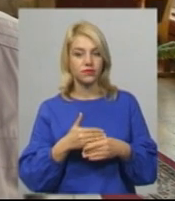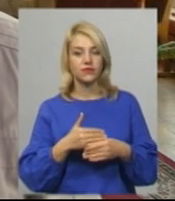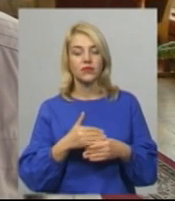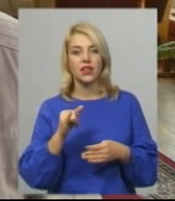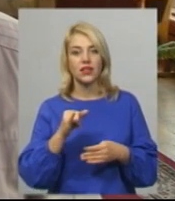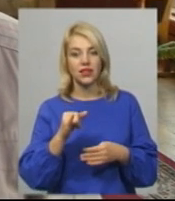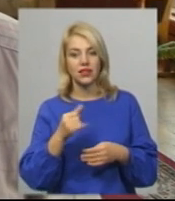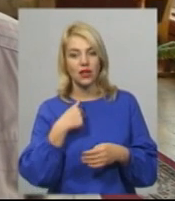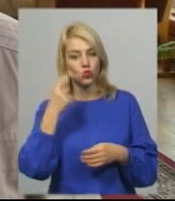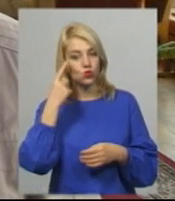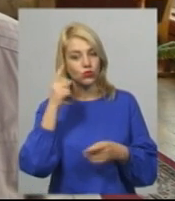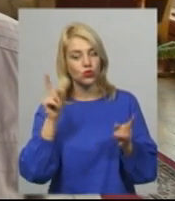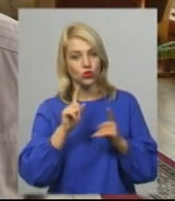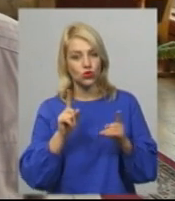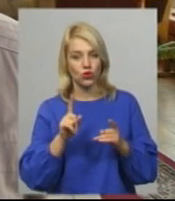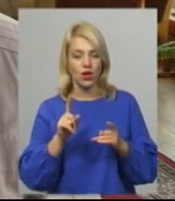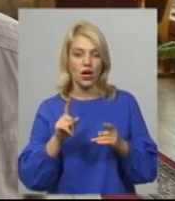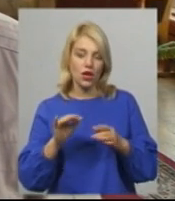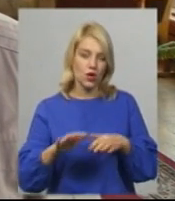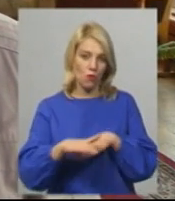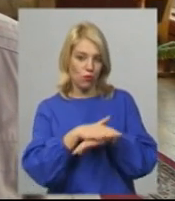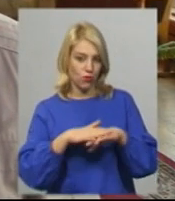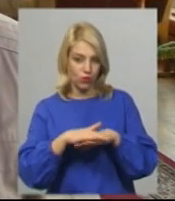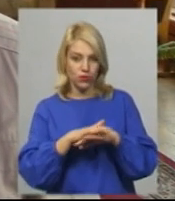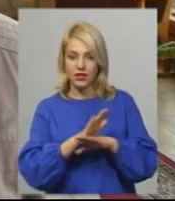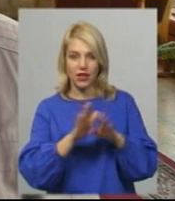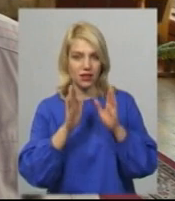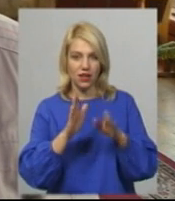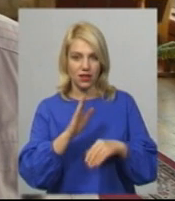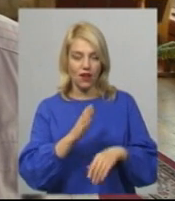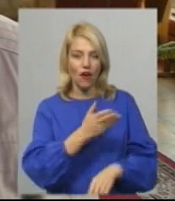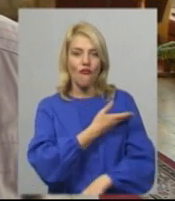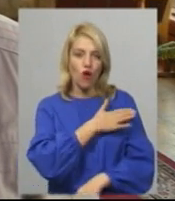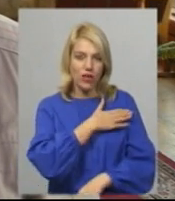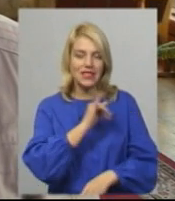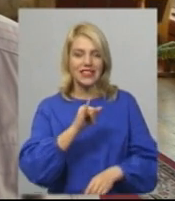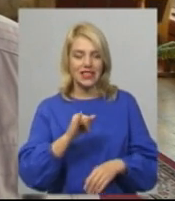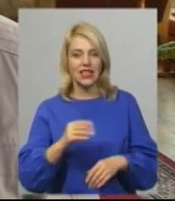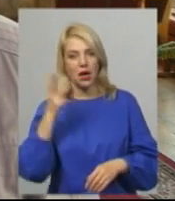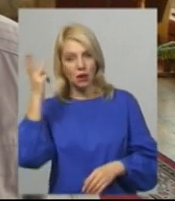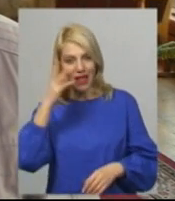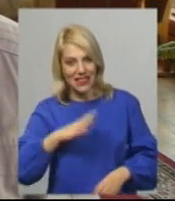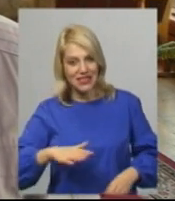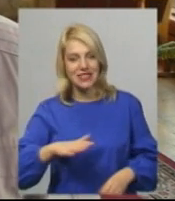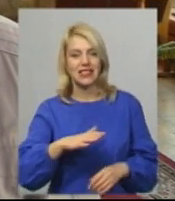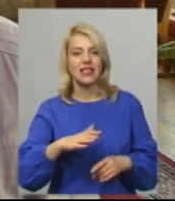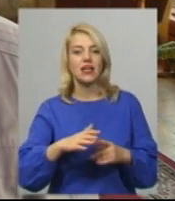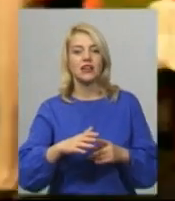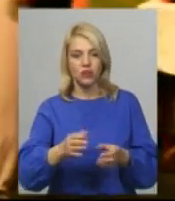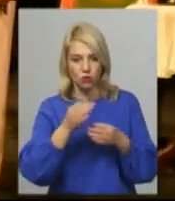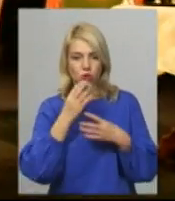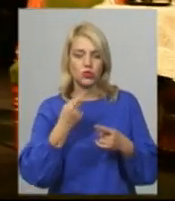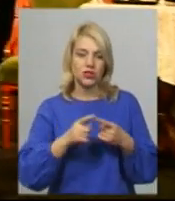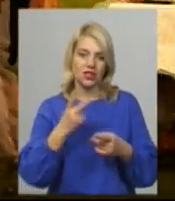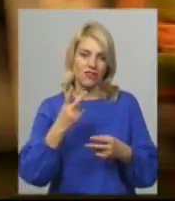І я думаю, що і публіці, не тільки Волинський, а й Хмельницький сподобаються ці два жарти.